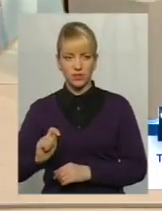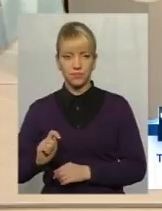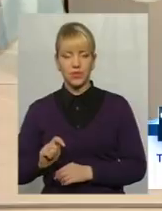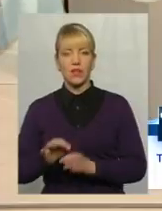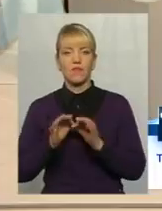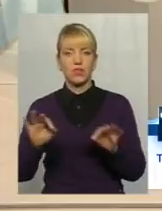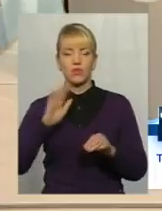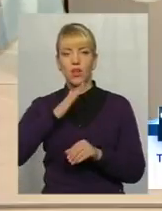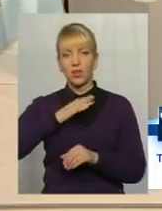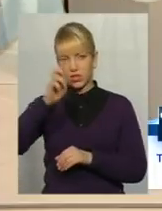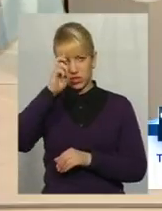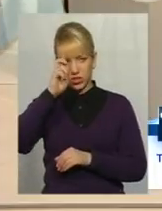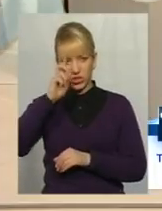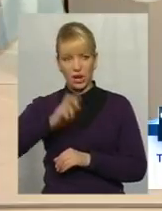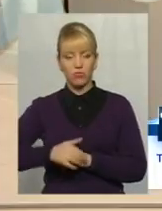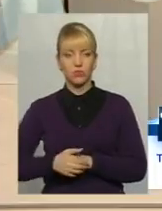визволяли нашу державу.